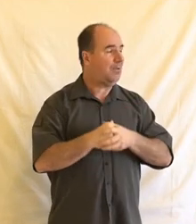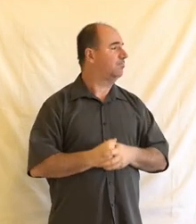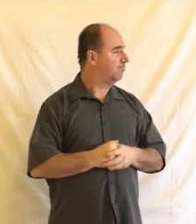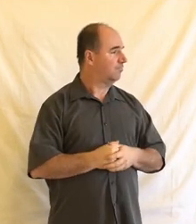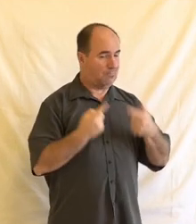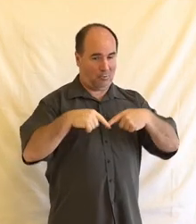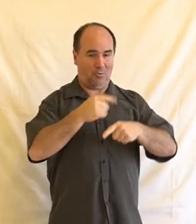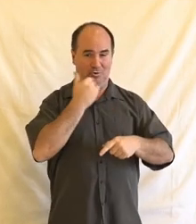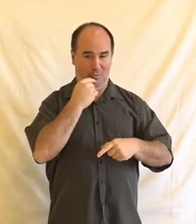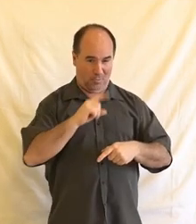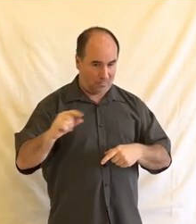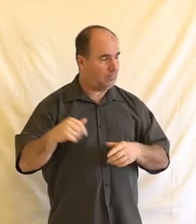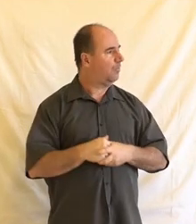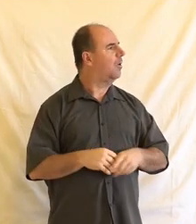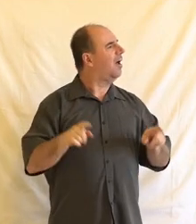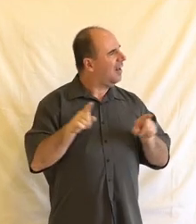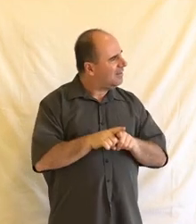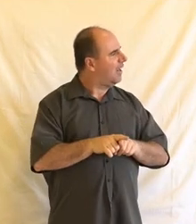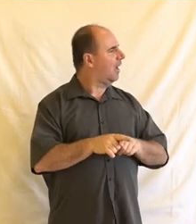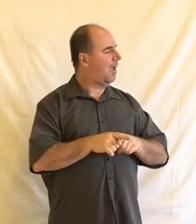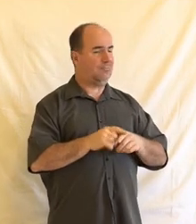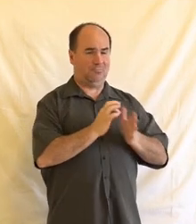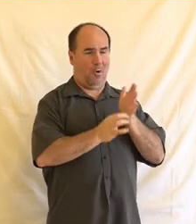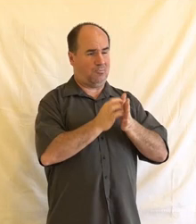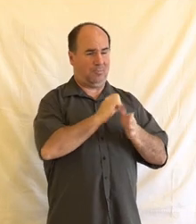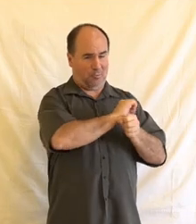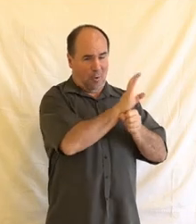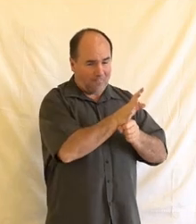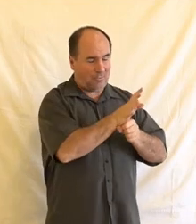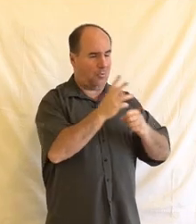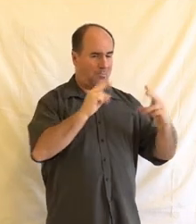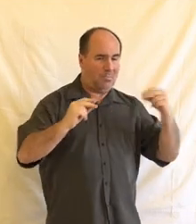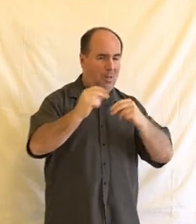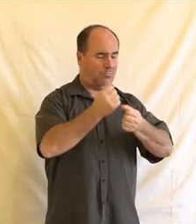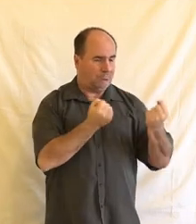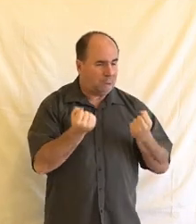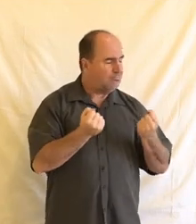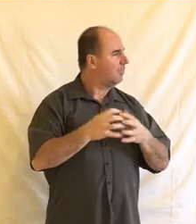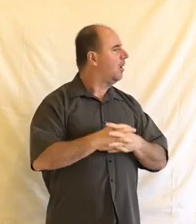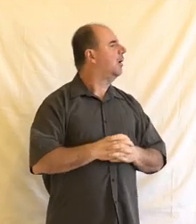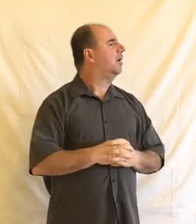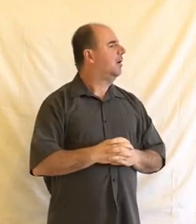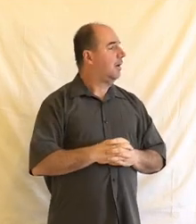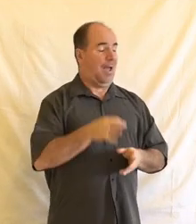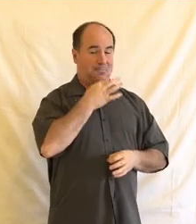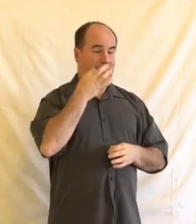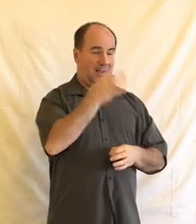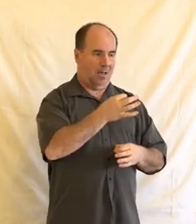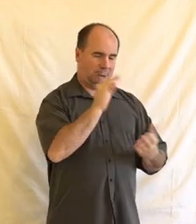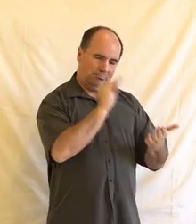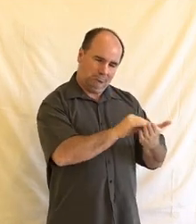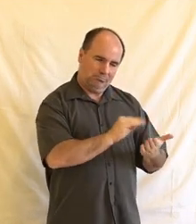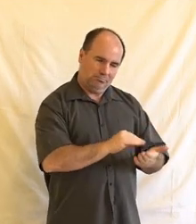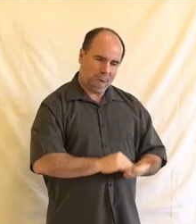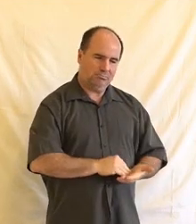v době covidu. Chtěla jsem se zeptat už více z toho českého hlediska. Je něco v těch dokumentech,